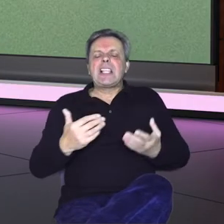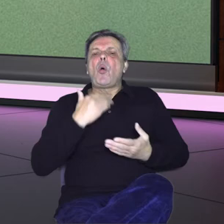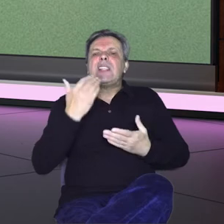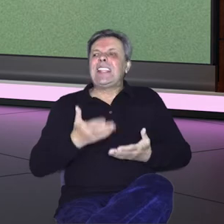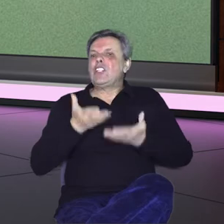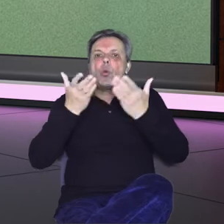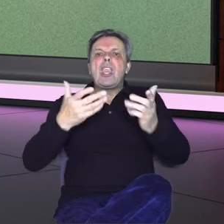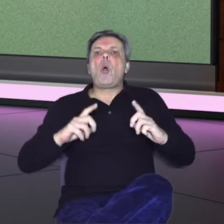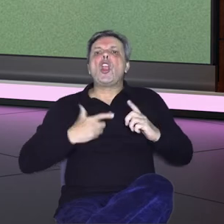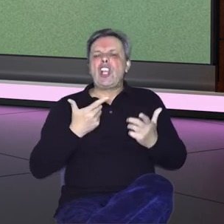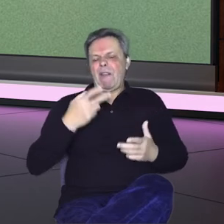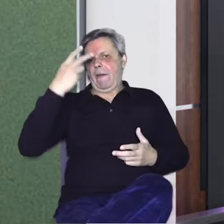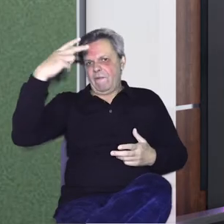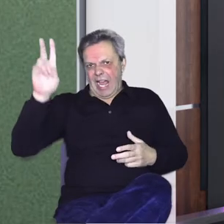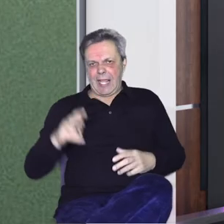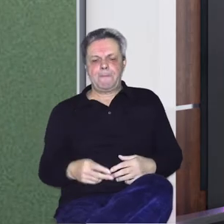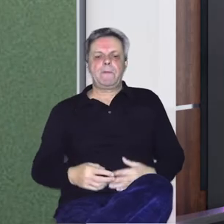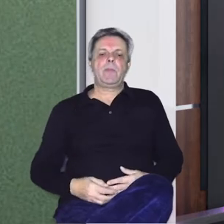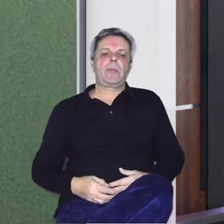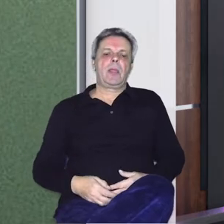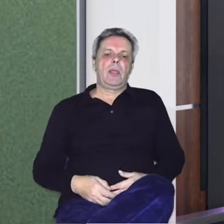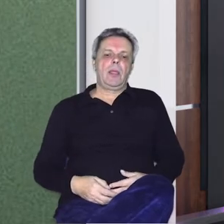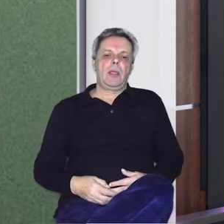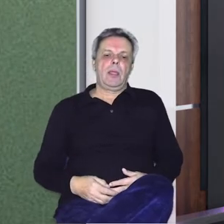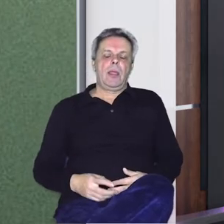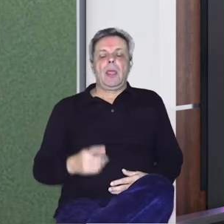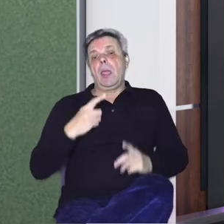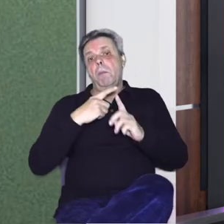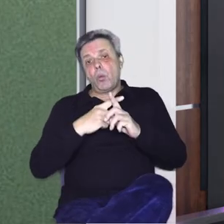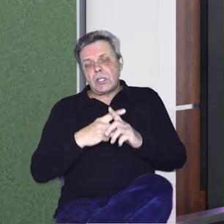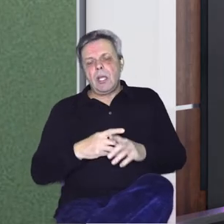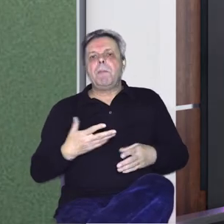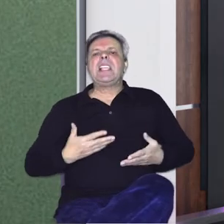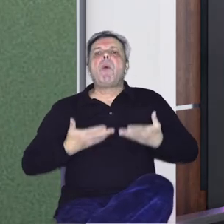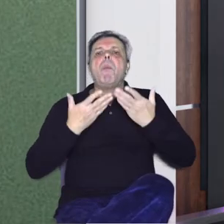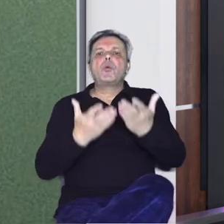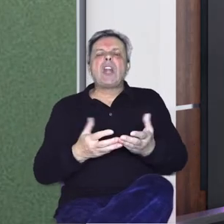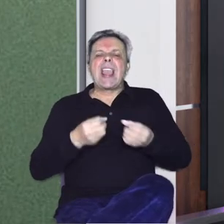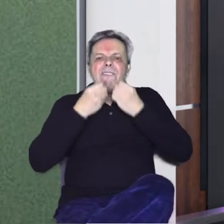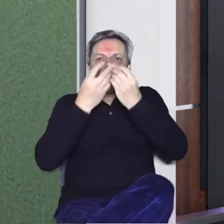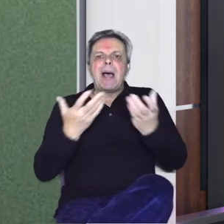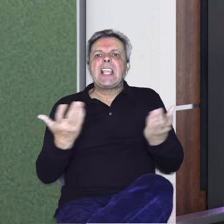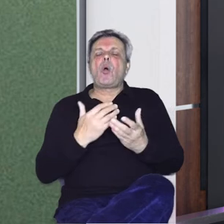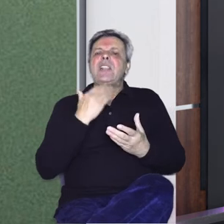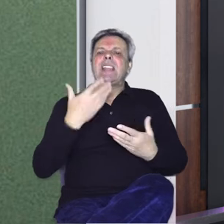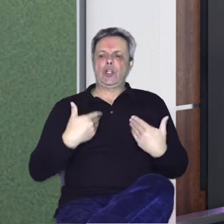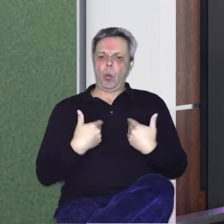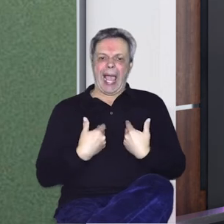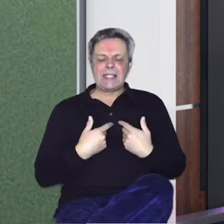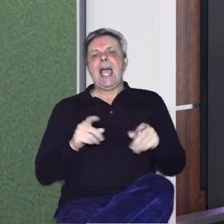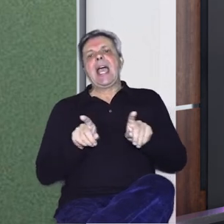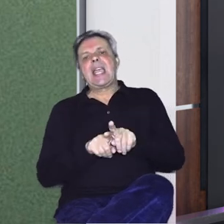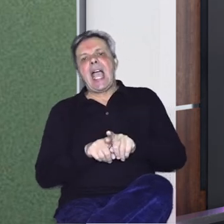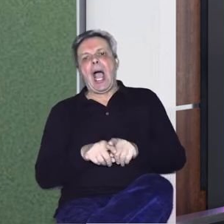općenito njih koji žive tamo od nas koji smo tada živili tamo. I plus svega toga pružali smo one informacije koje se tiču nas